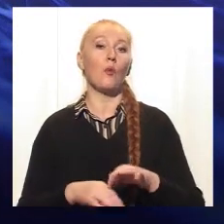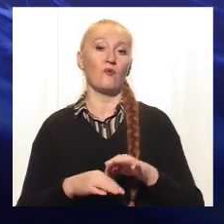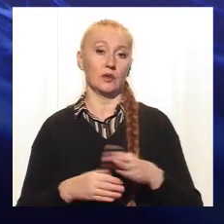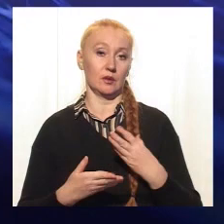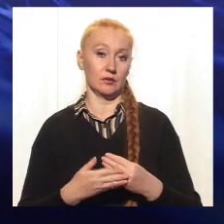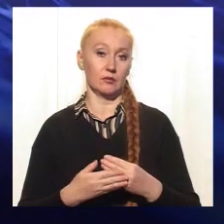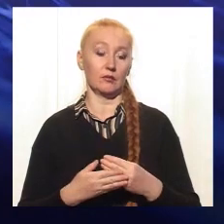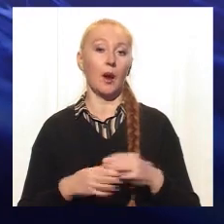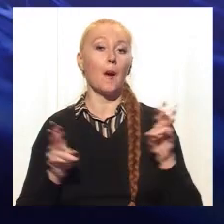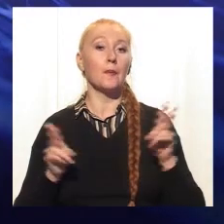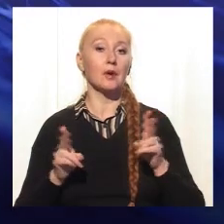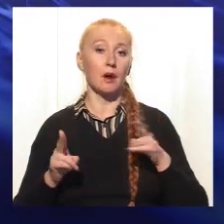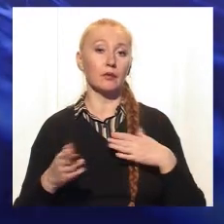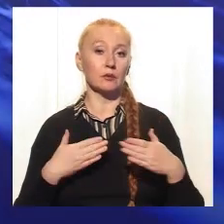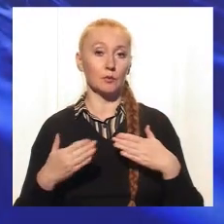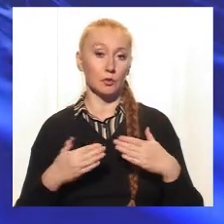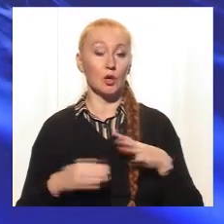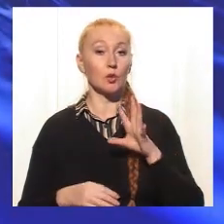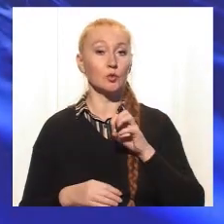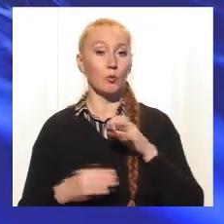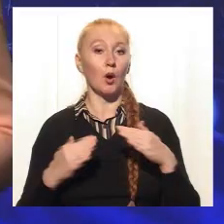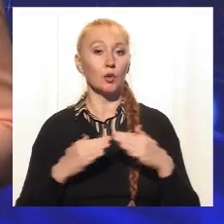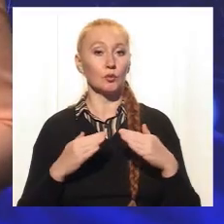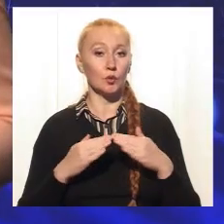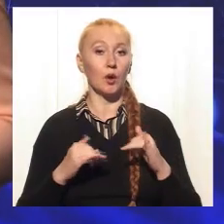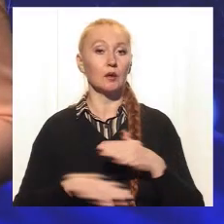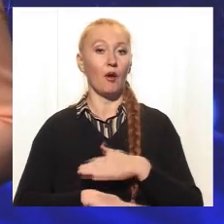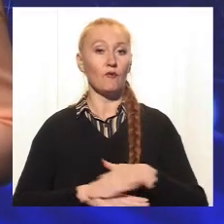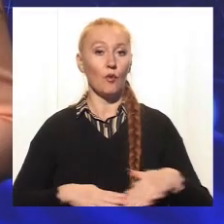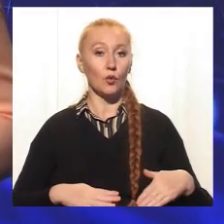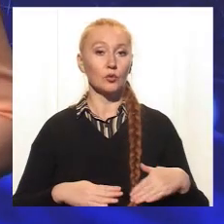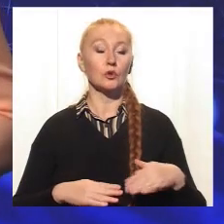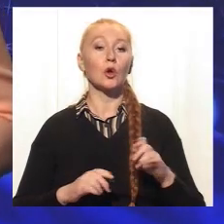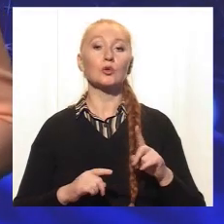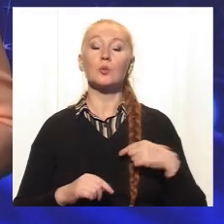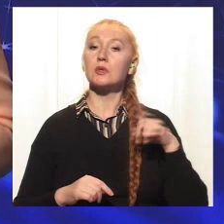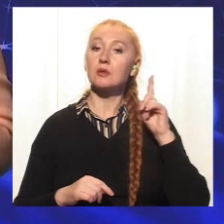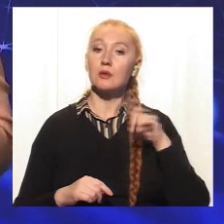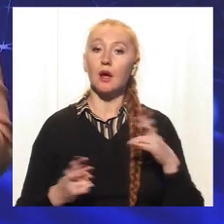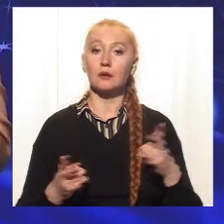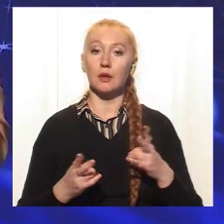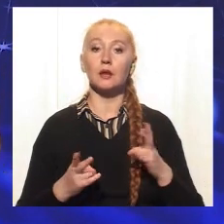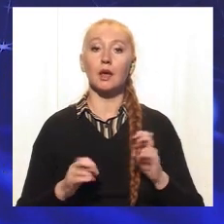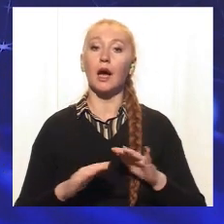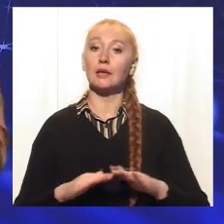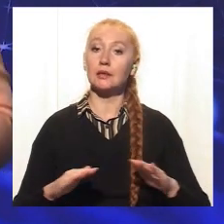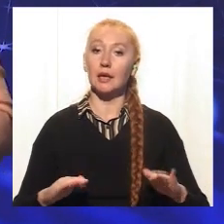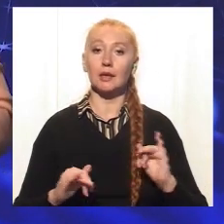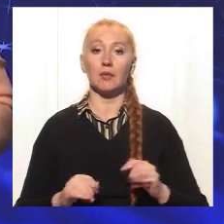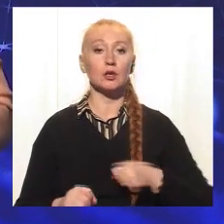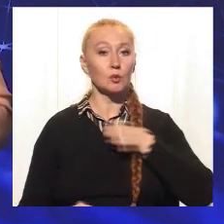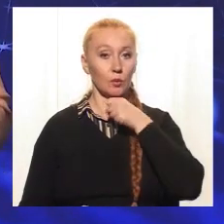Правила спілкування з собакою вдома та на вулиці. Про що варто пам'ятати, як дітям, так і